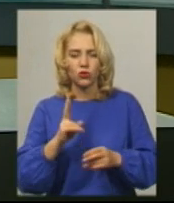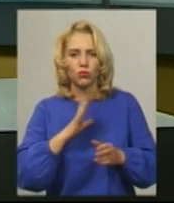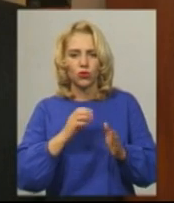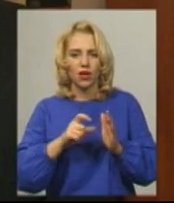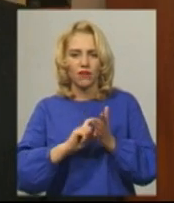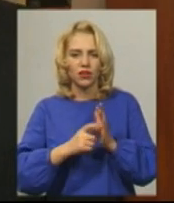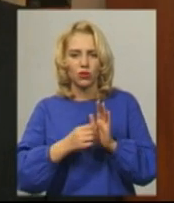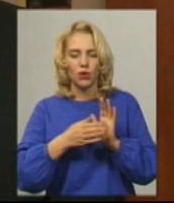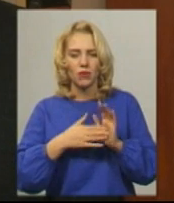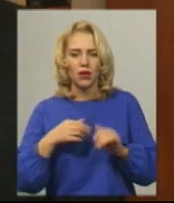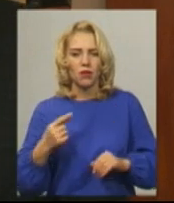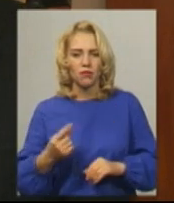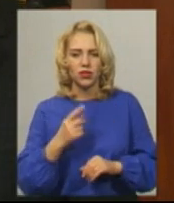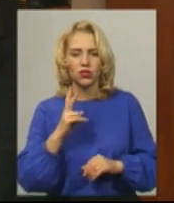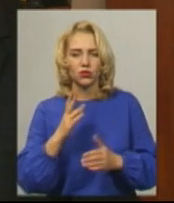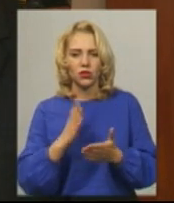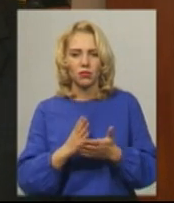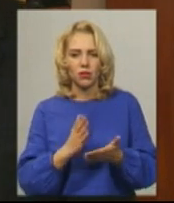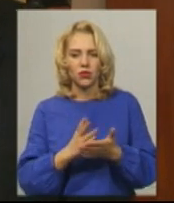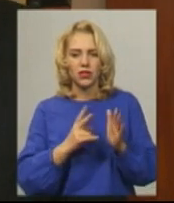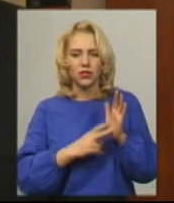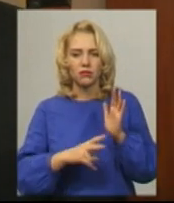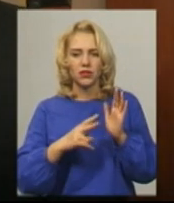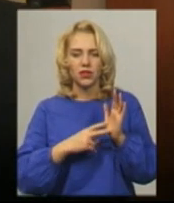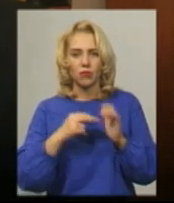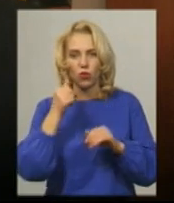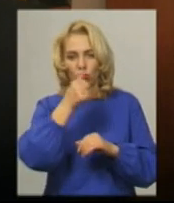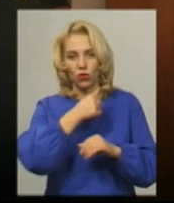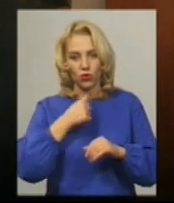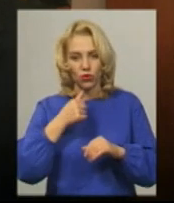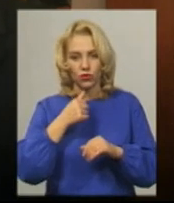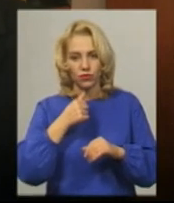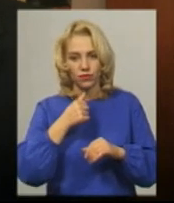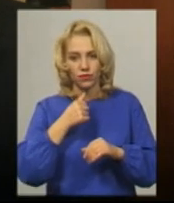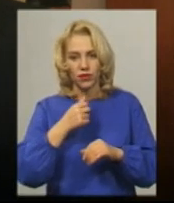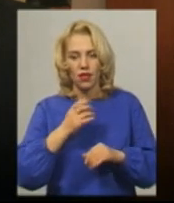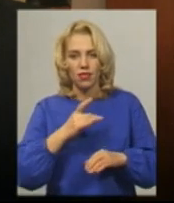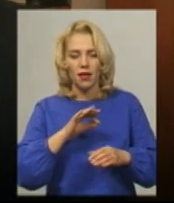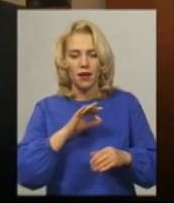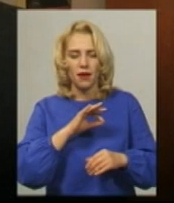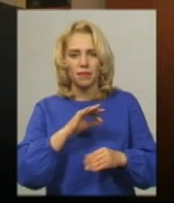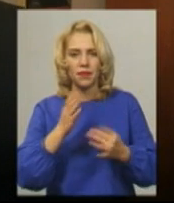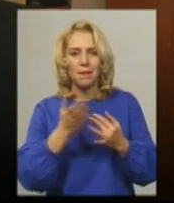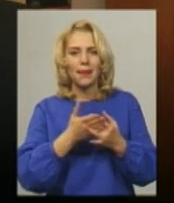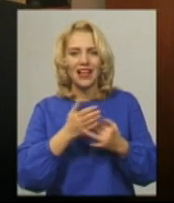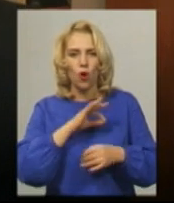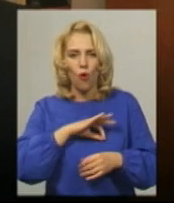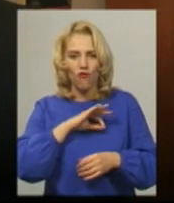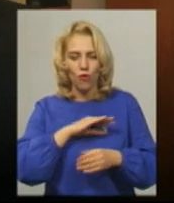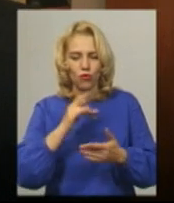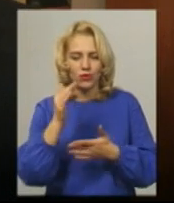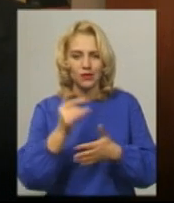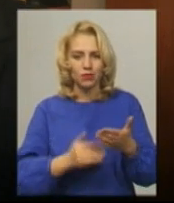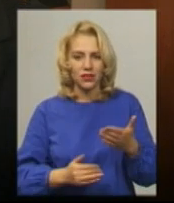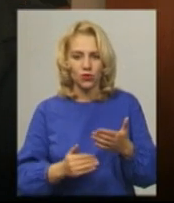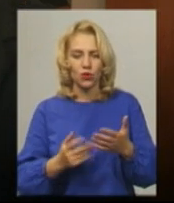Перші перебувають на квартирному обліку з 1977 року. На пільговому списку першочергового отримання житла